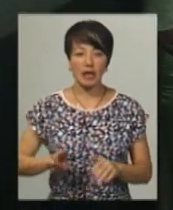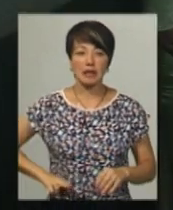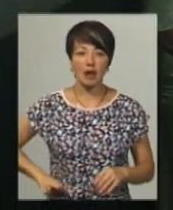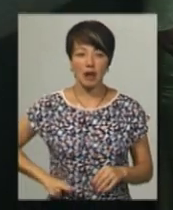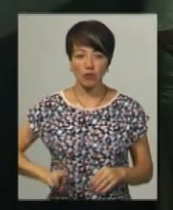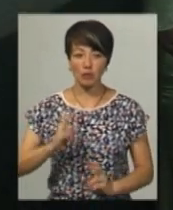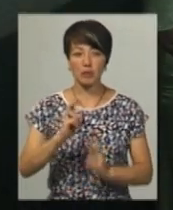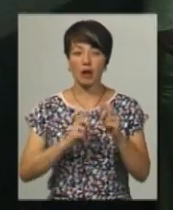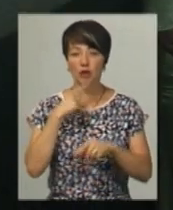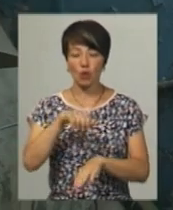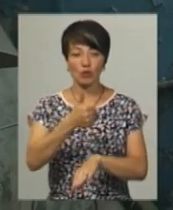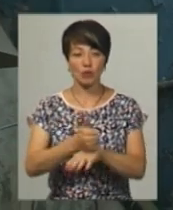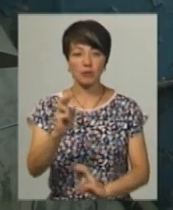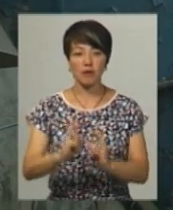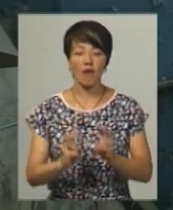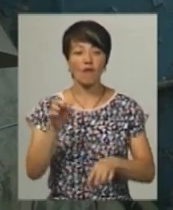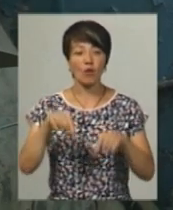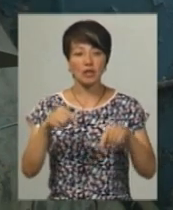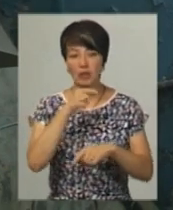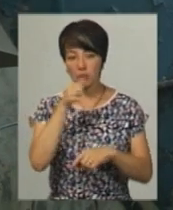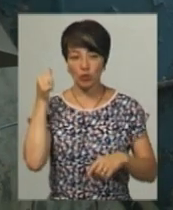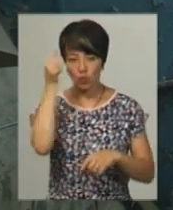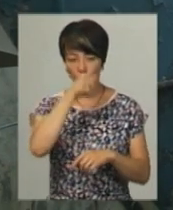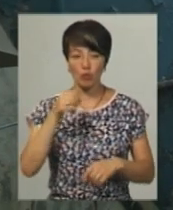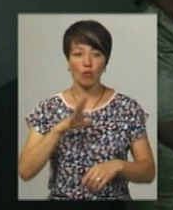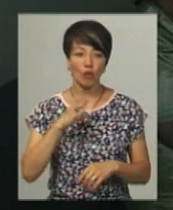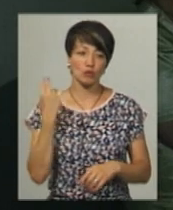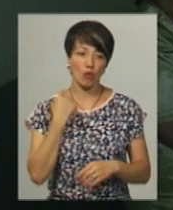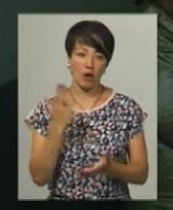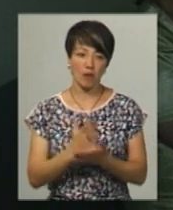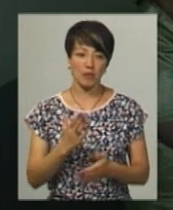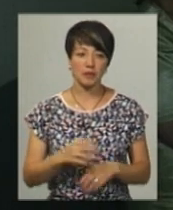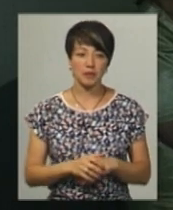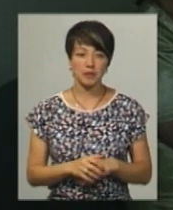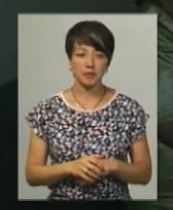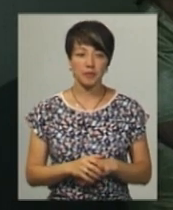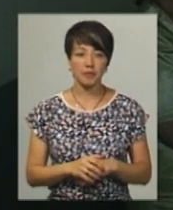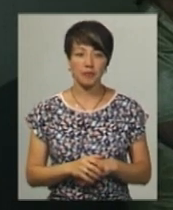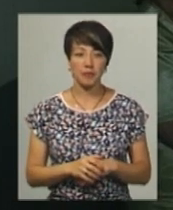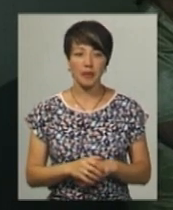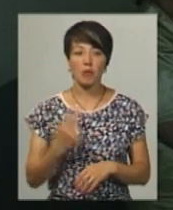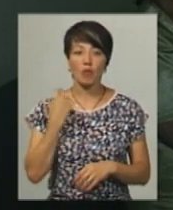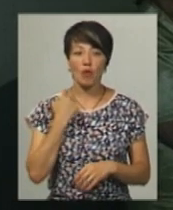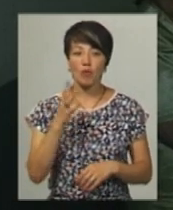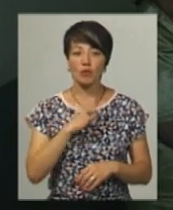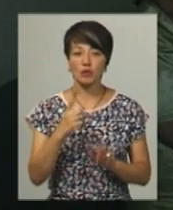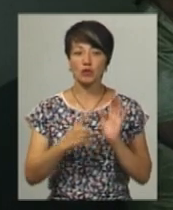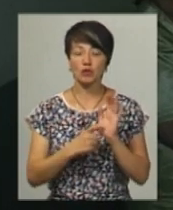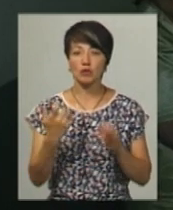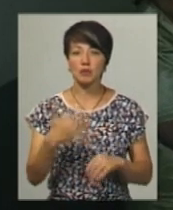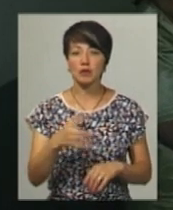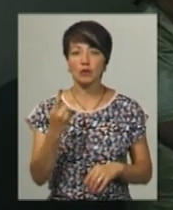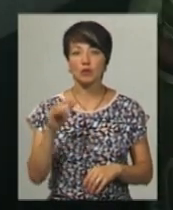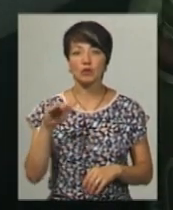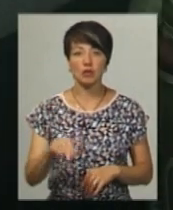Сергій Кереченко каже, очоли підприємства восени минулого року і воно було з боргами. Вже збиток на цьому підприємстві сягав 651